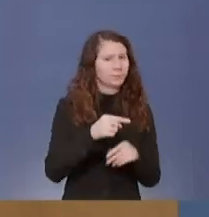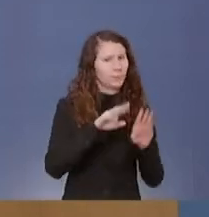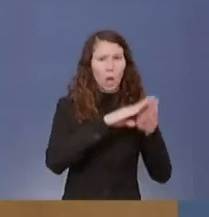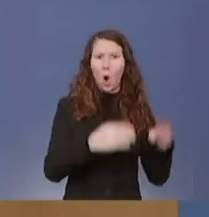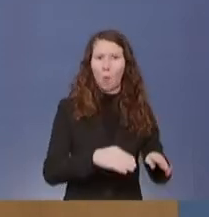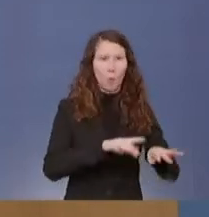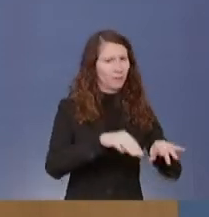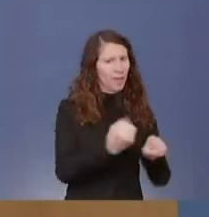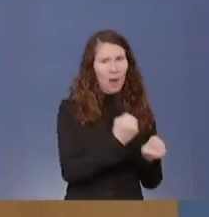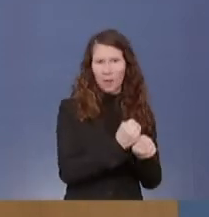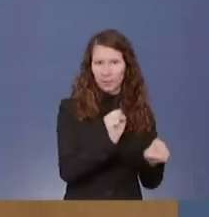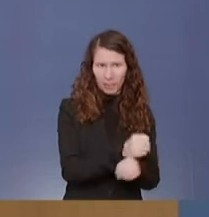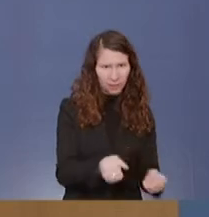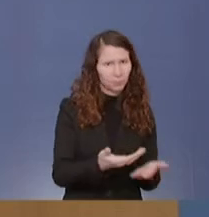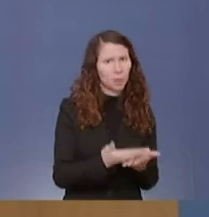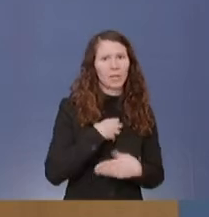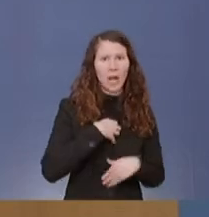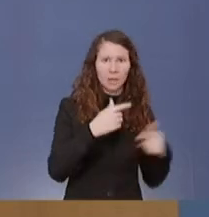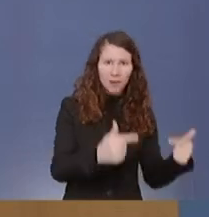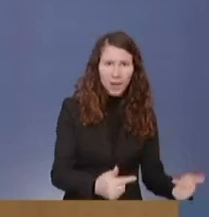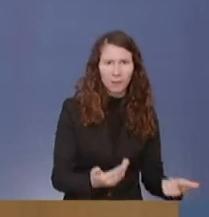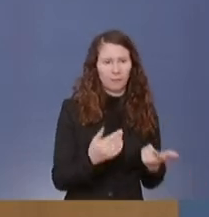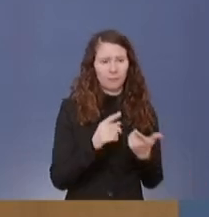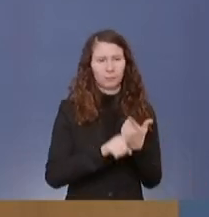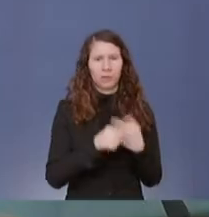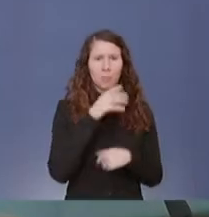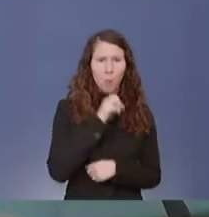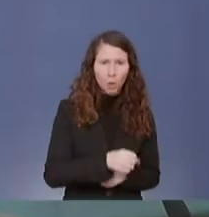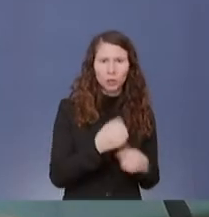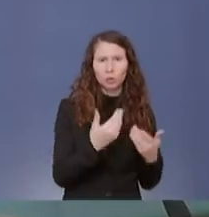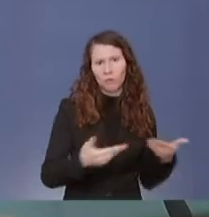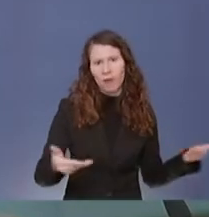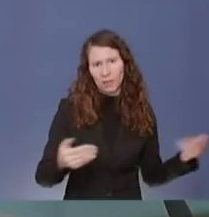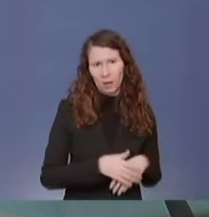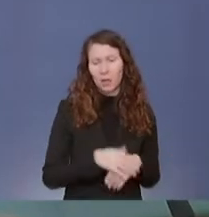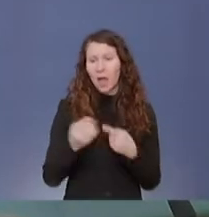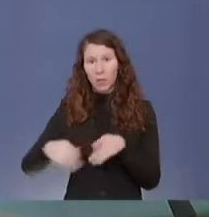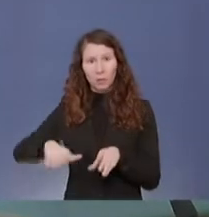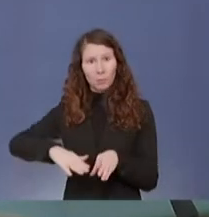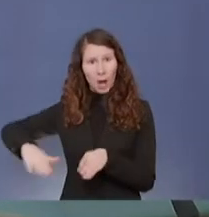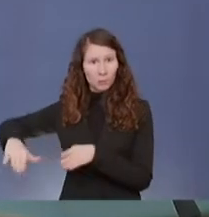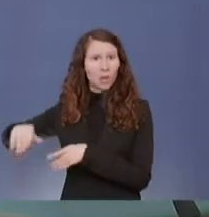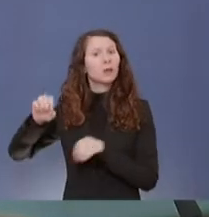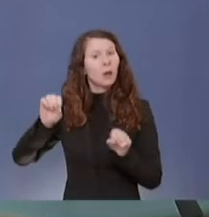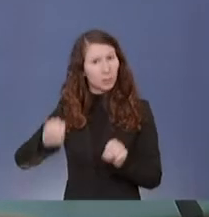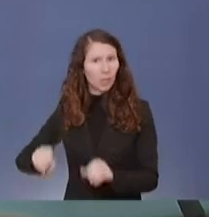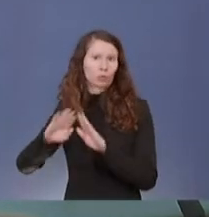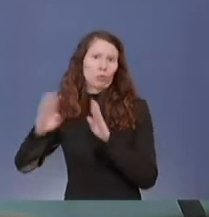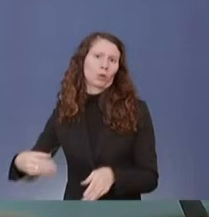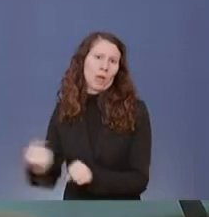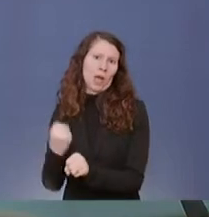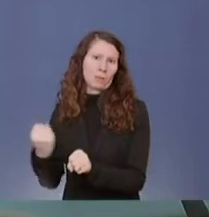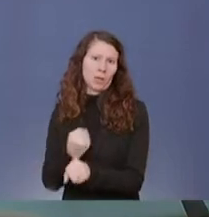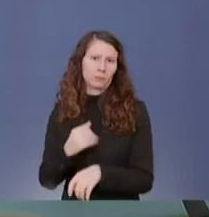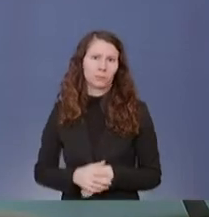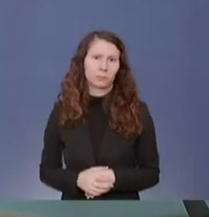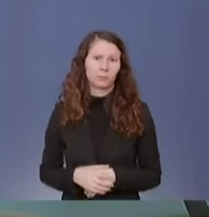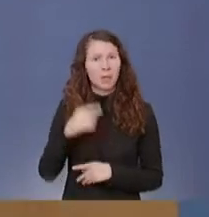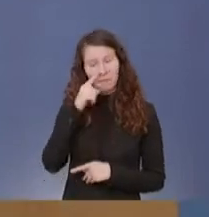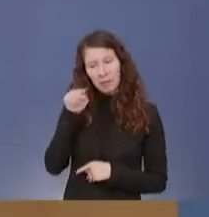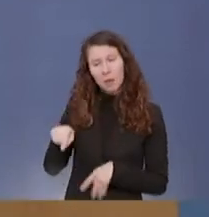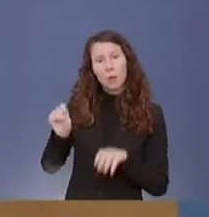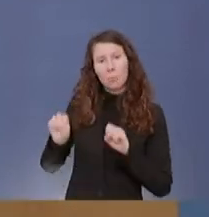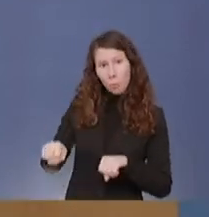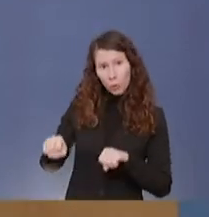arbeiten können, Krankenpfleger, Post und so weiter und andere Bereiche, die das können. Wo das möglich ist,